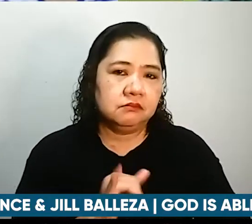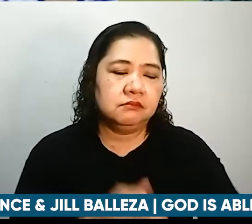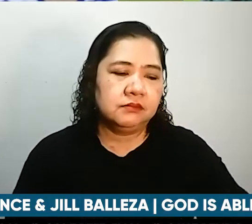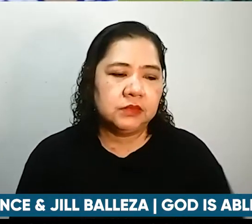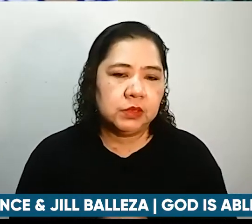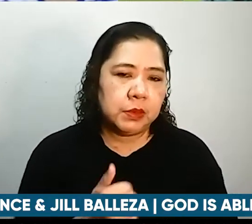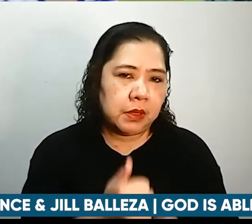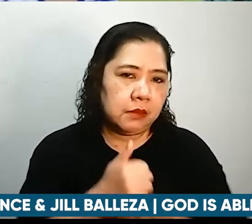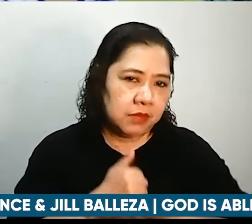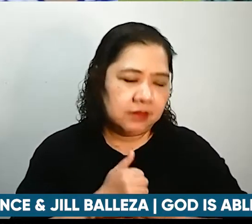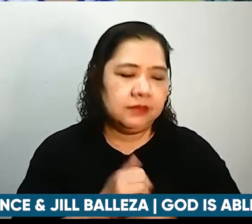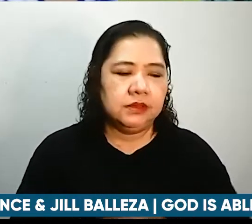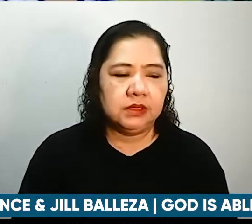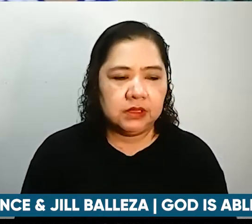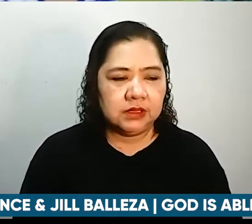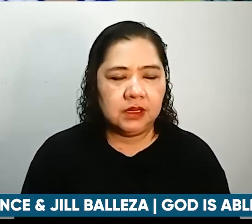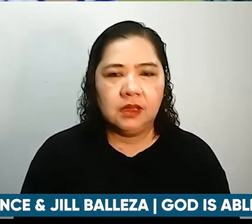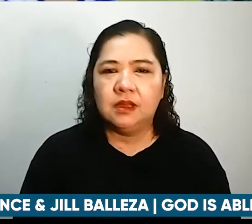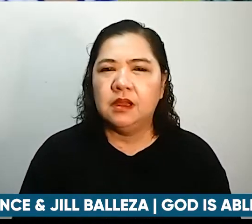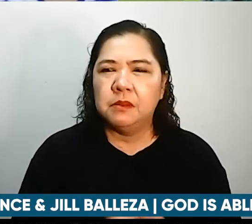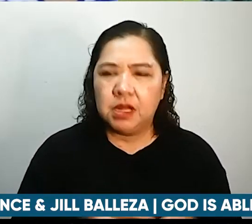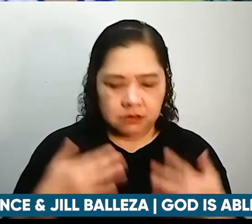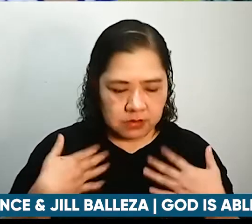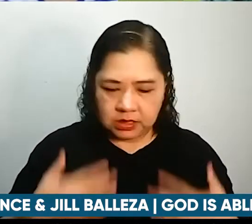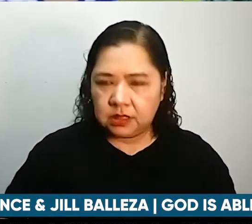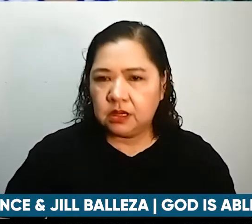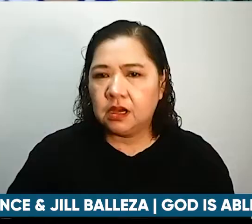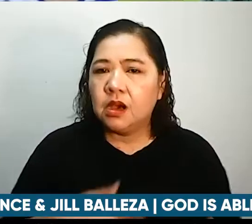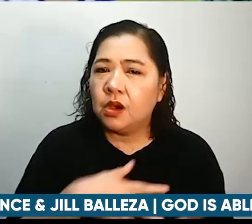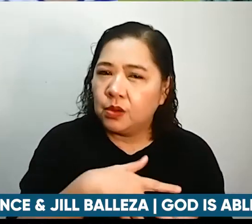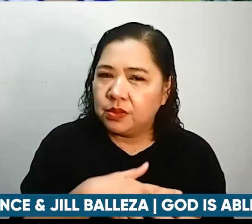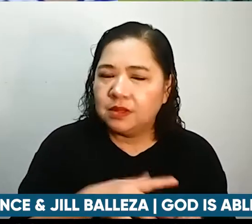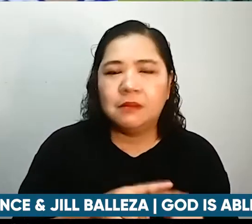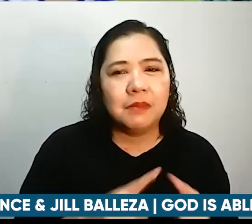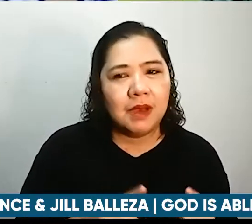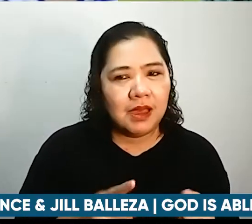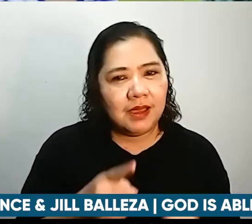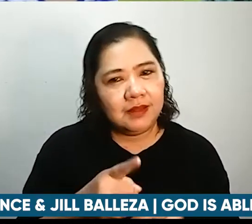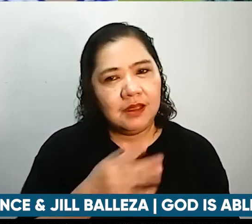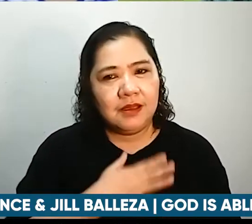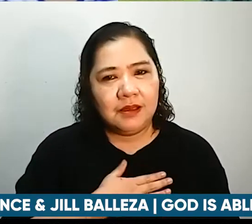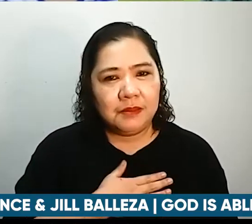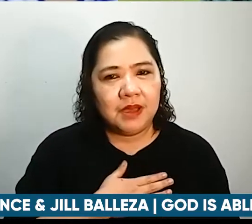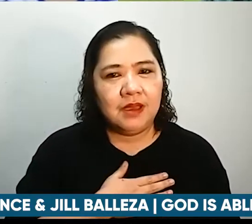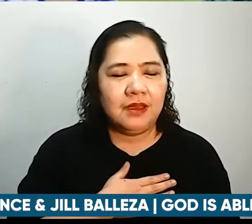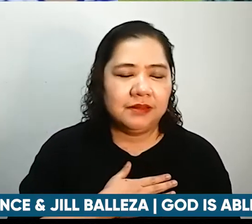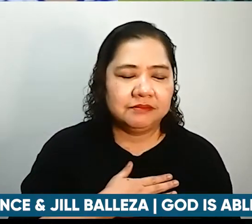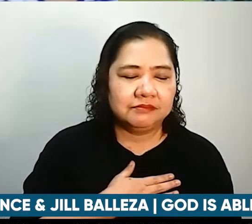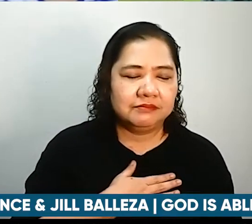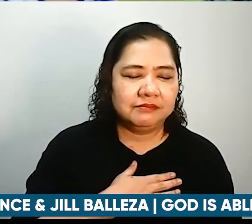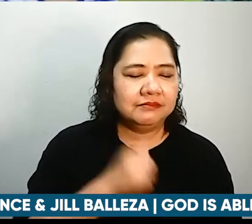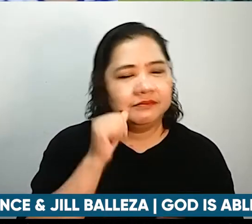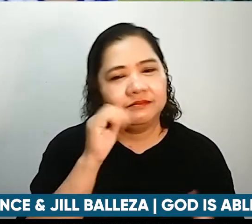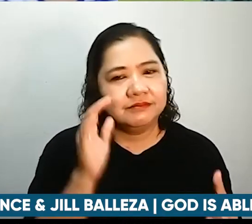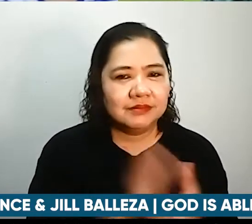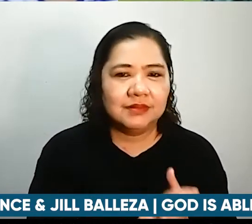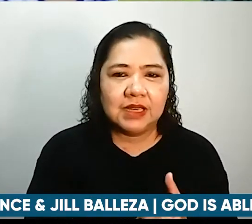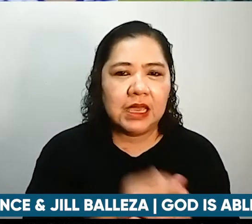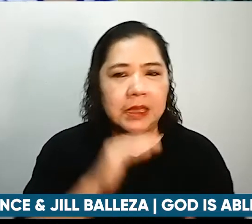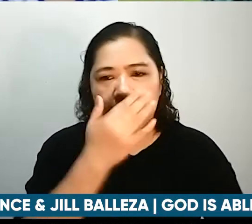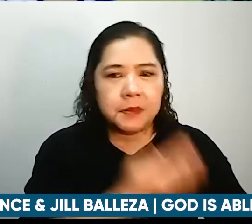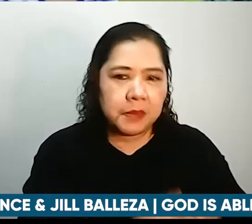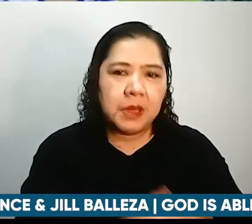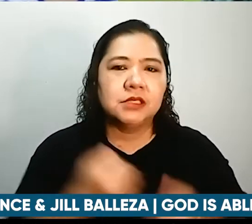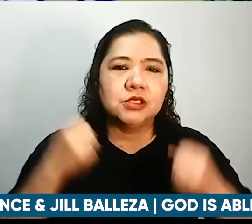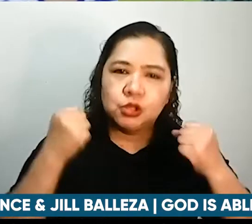Siyang kalakasan naman ng aking mag-ina para buhatin ako. So, talagang alam yan. Sapat lang ang biyaya ni Lord